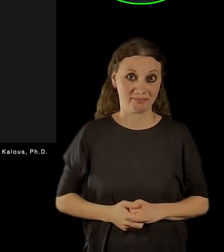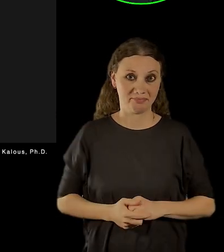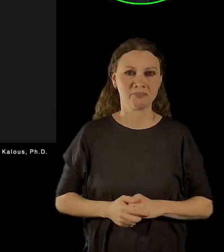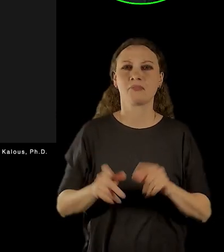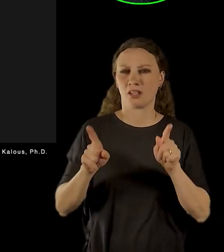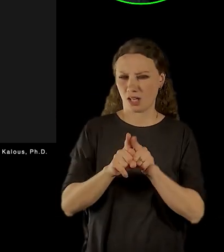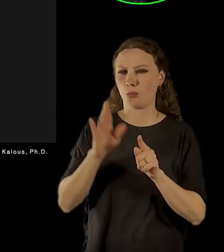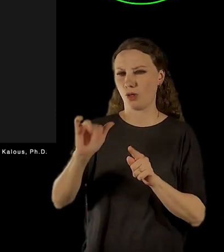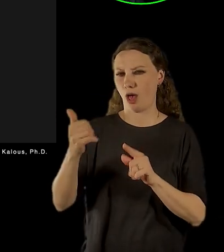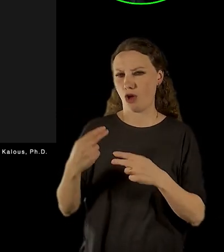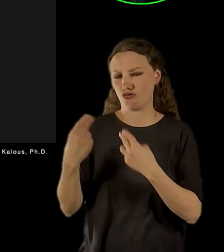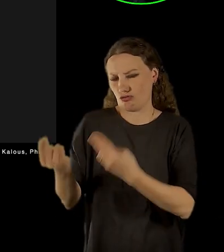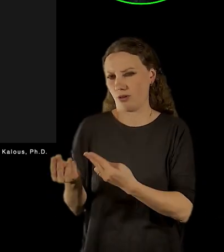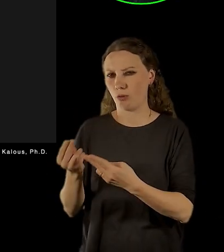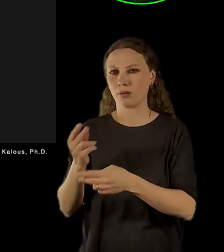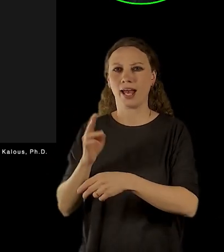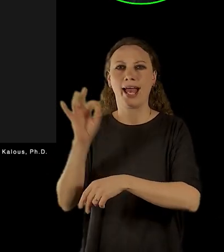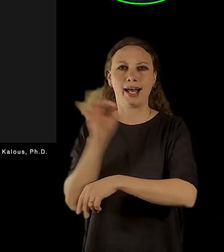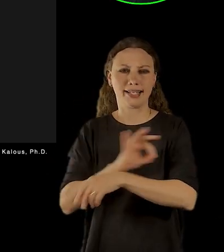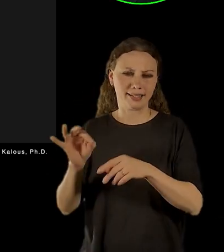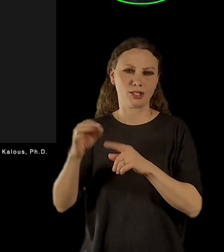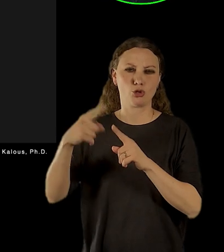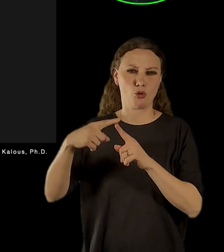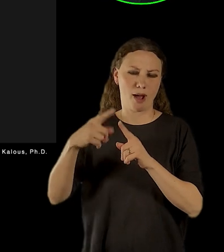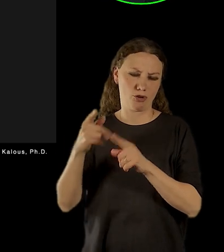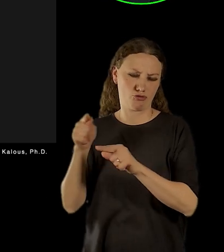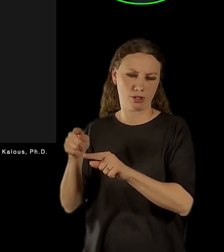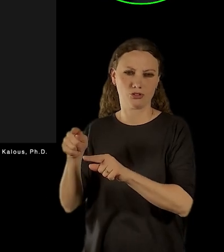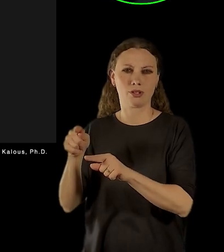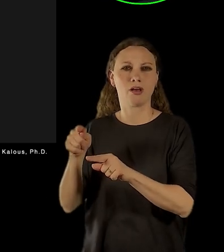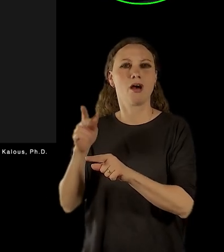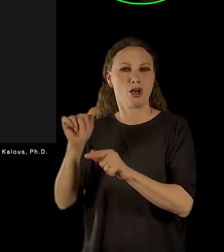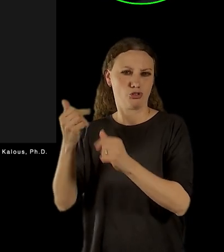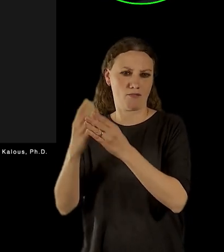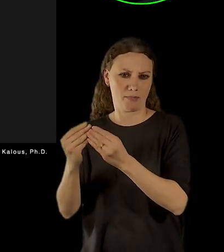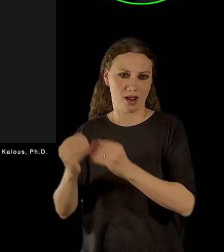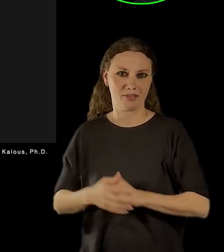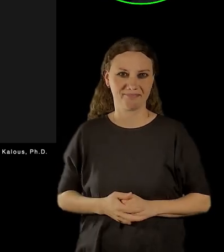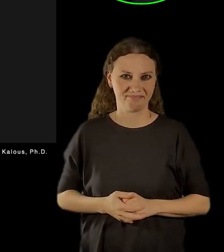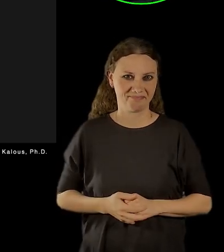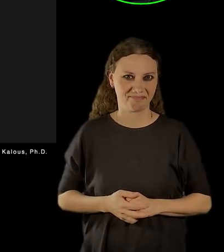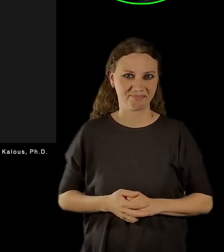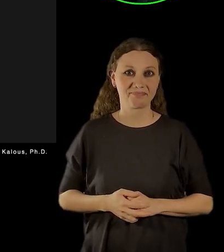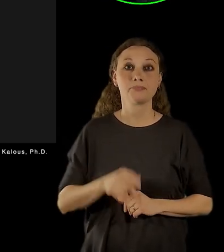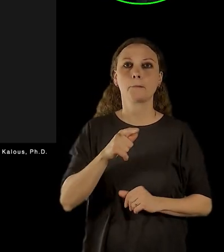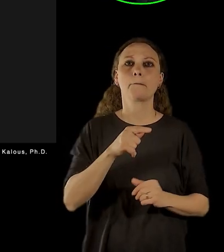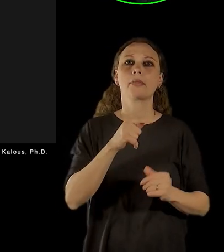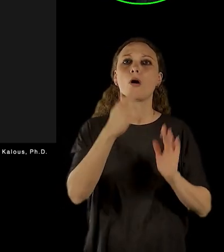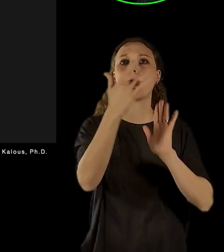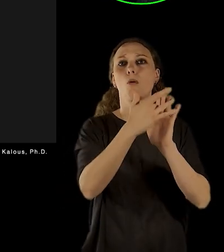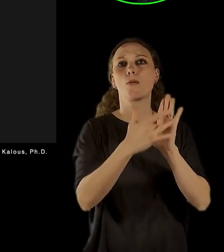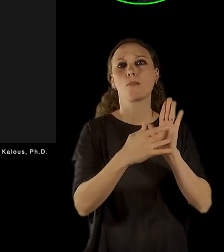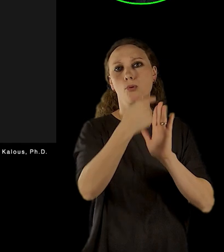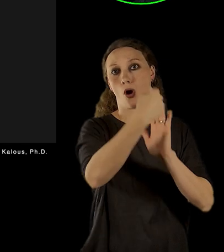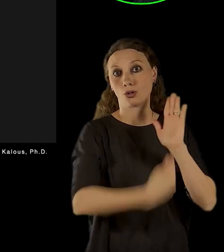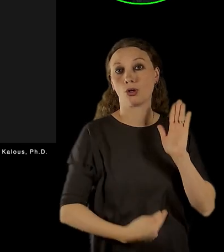Tady je vlastně vymezení toho, co muzeum ze zakládací listiny dělat má a o co se snažíme v